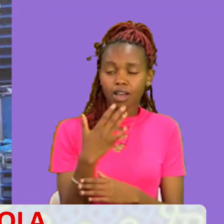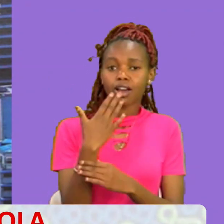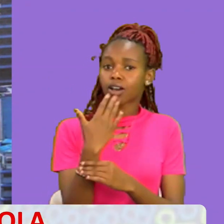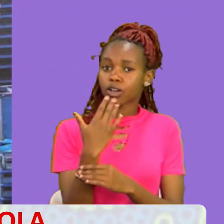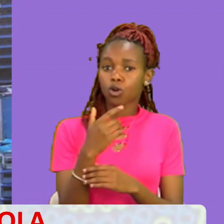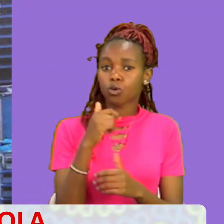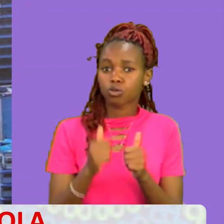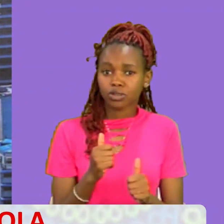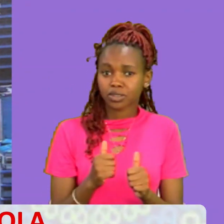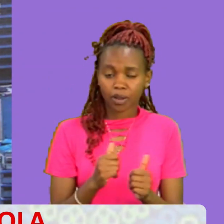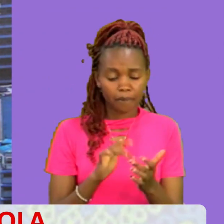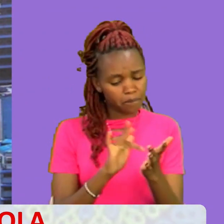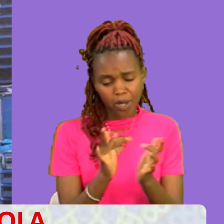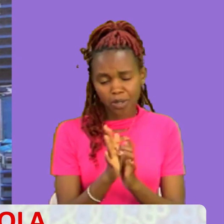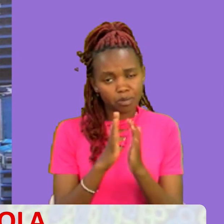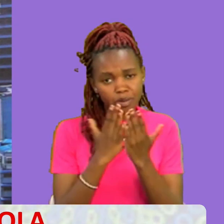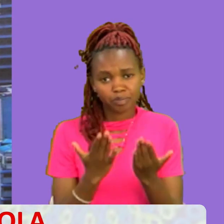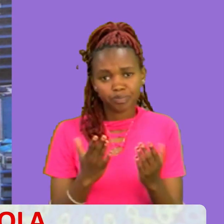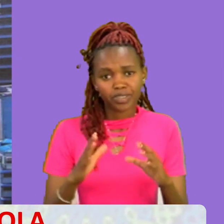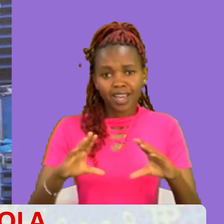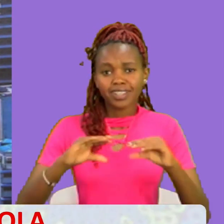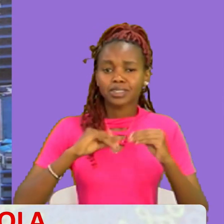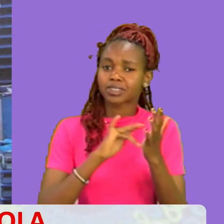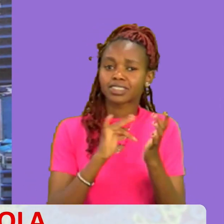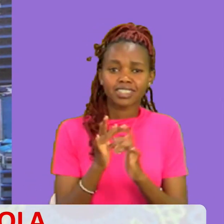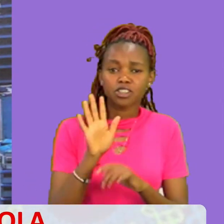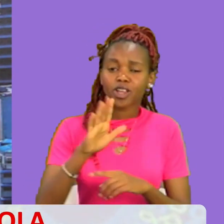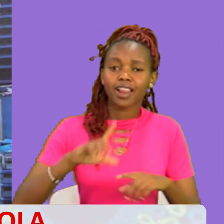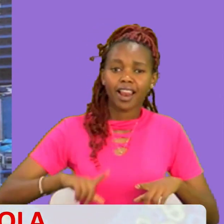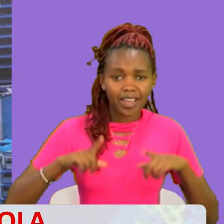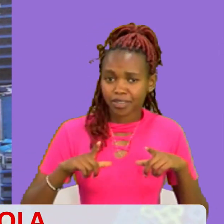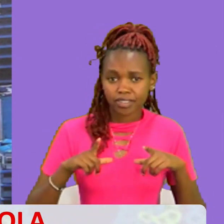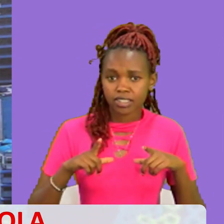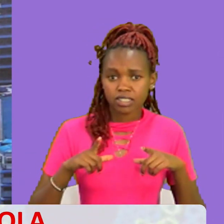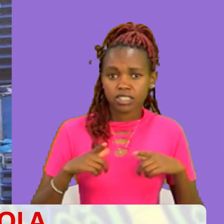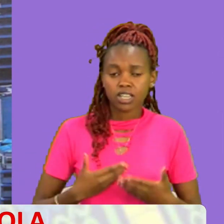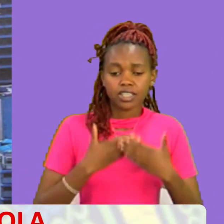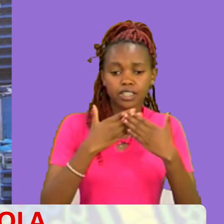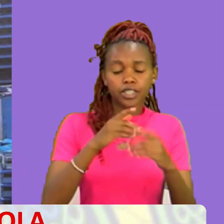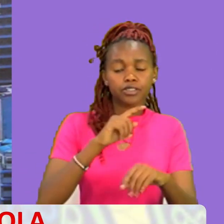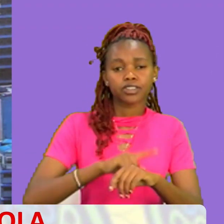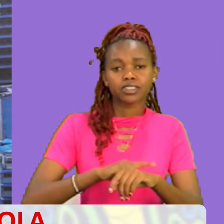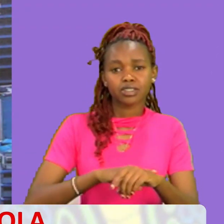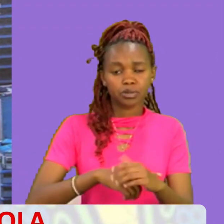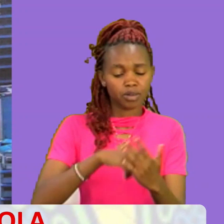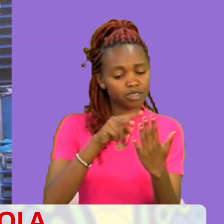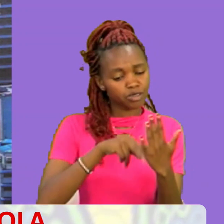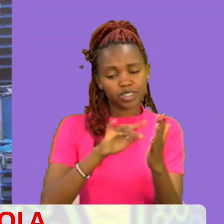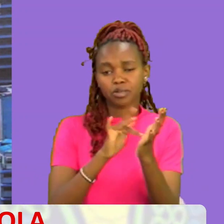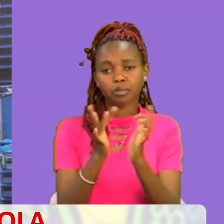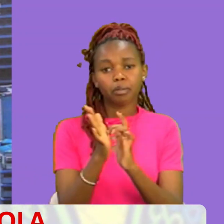Ukisha kubali kristo Ukisha kubali kristo Ndani yameisha yako Una jipatia muda Wakusuma mandiko